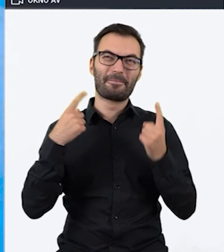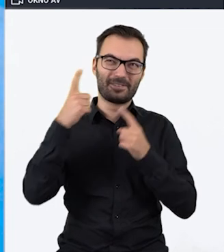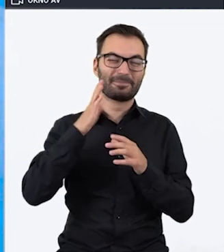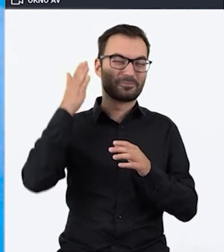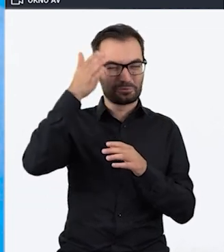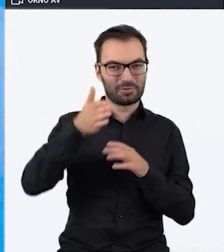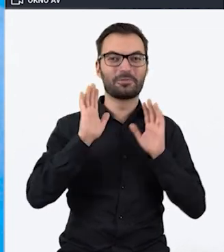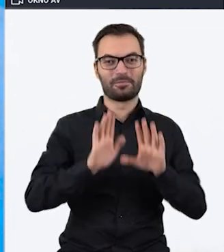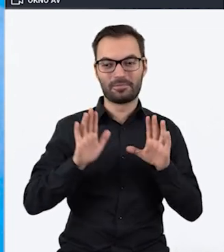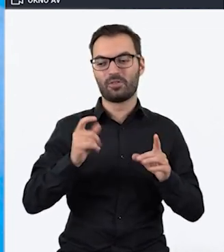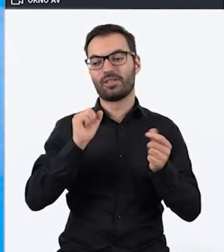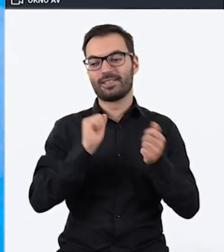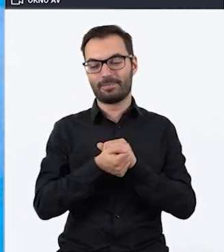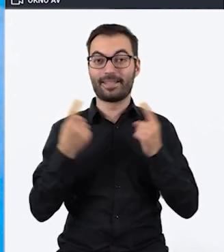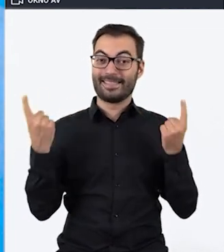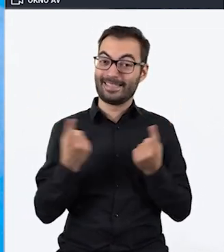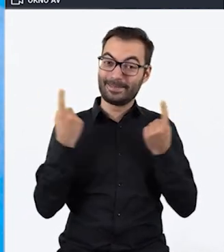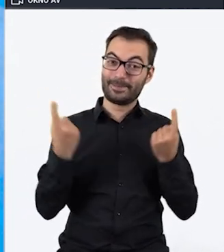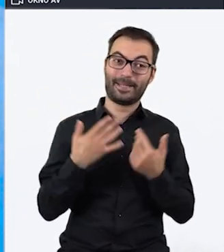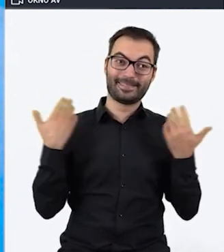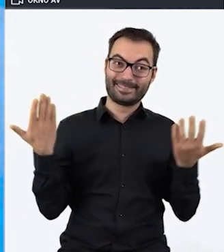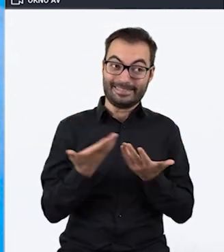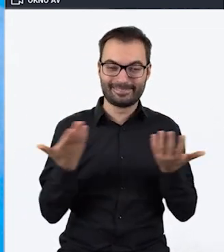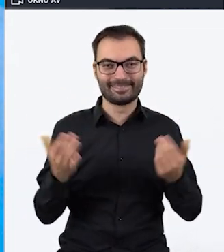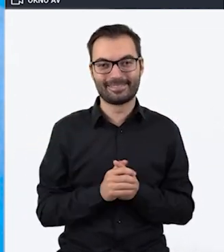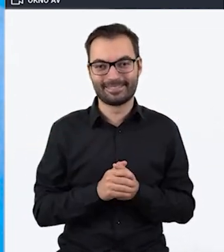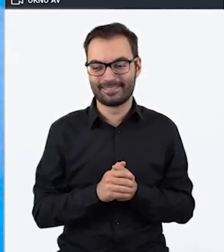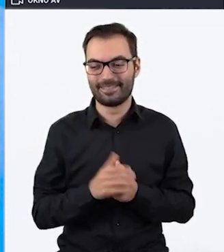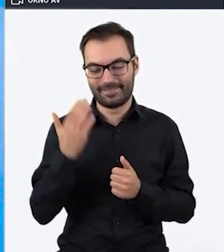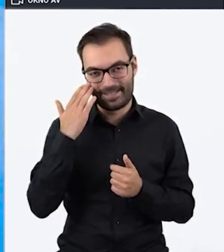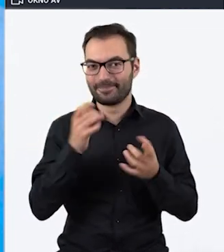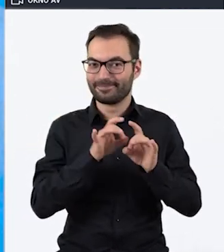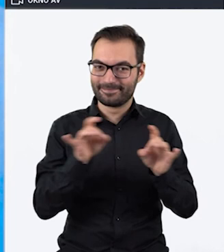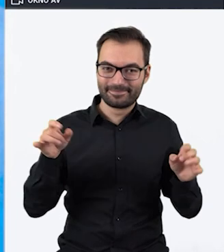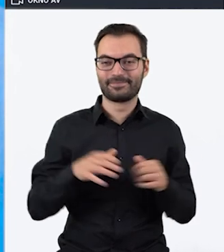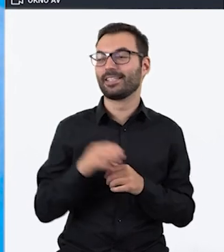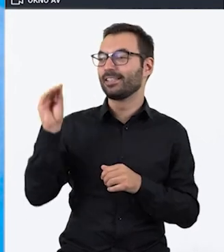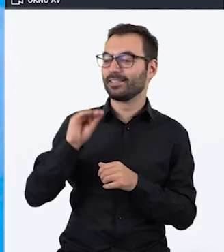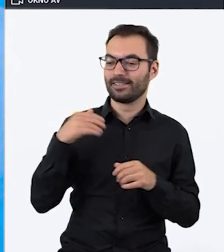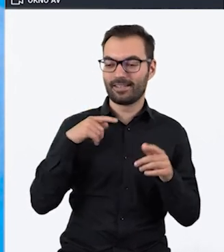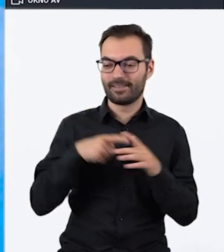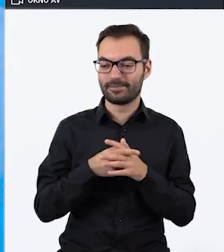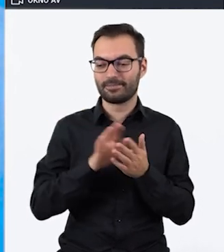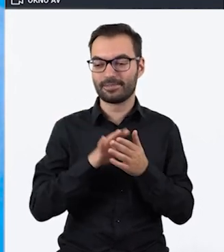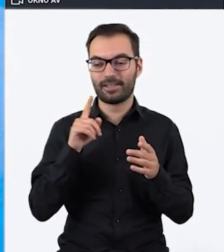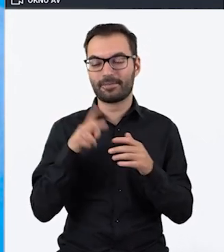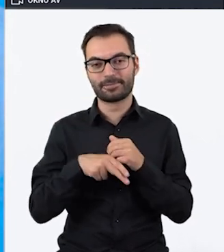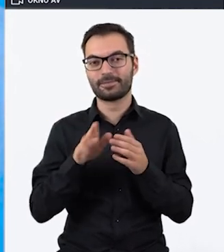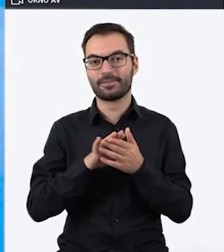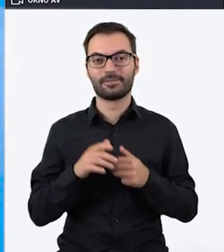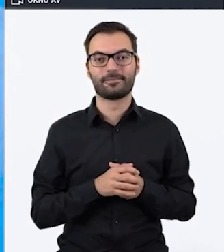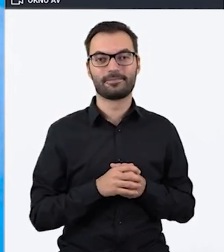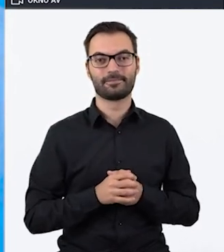przyszłości i troszeczkę zmiany okoliczności, które aktualnie Ja jeszcze też wejdę, wejdę, przepraszam się, tak w